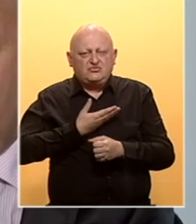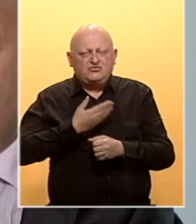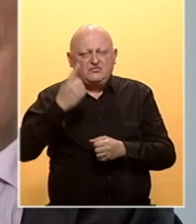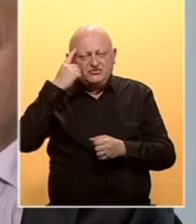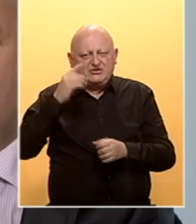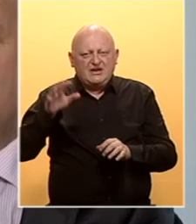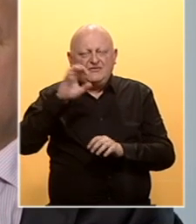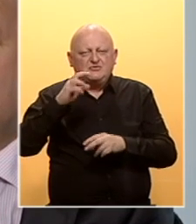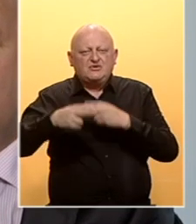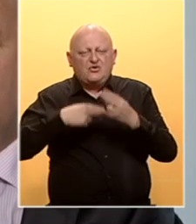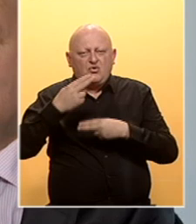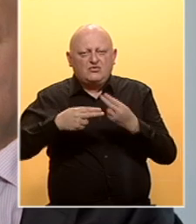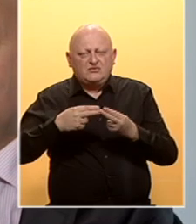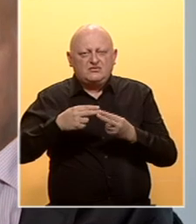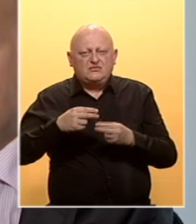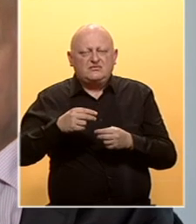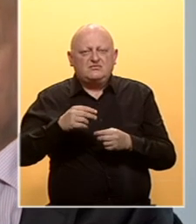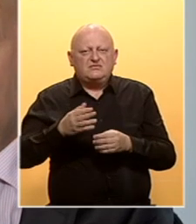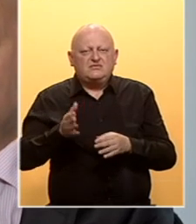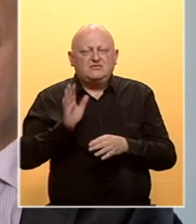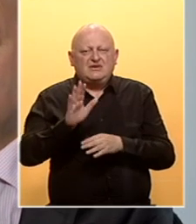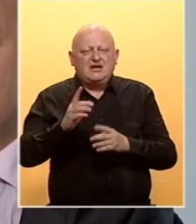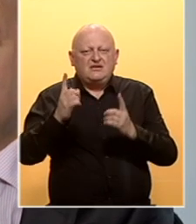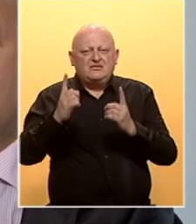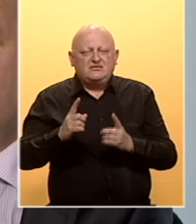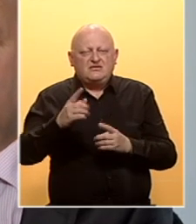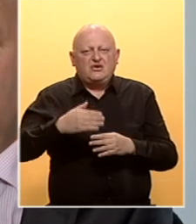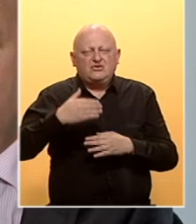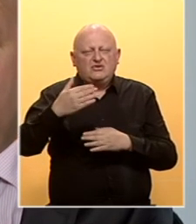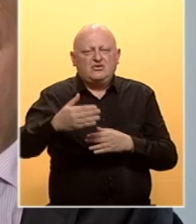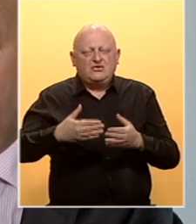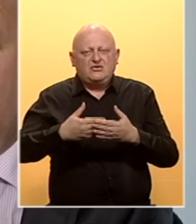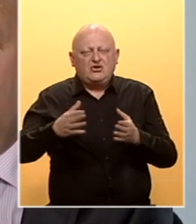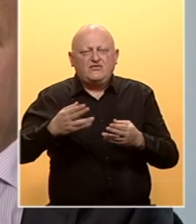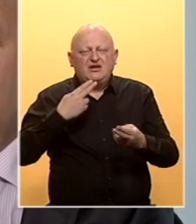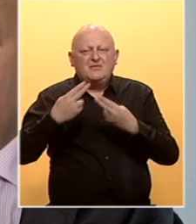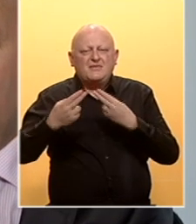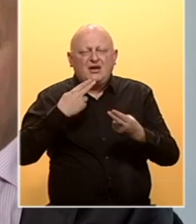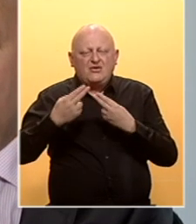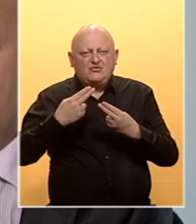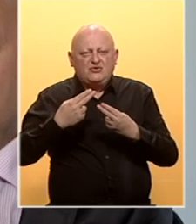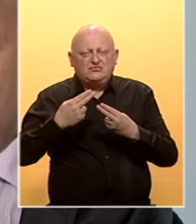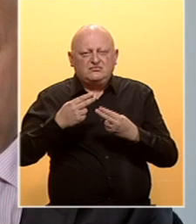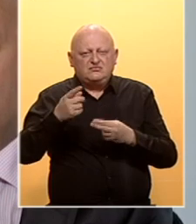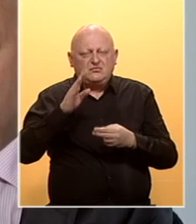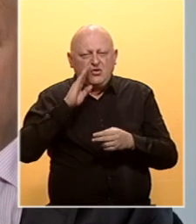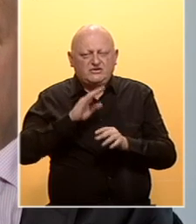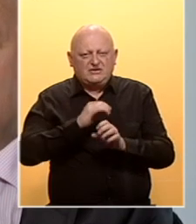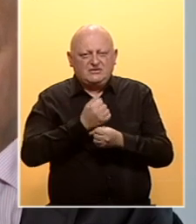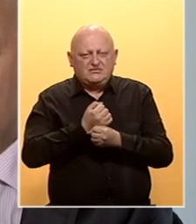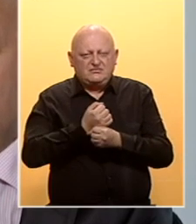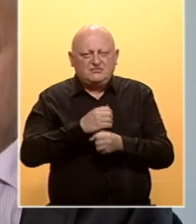mišljenju Evropske komisije se ne odnose na kandidatski status, one se odnose na otvaranje pregovora. Prema tome, kad BiH